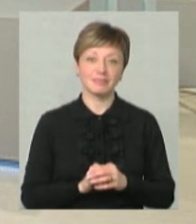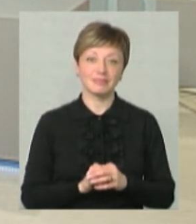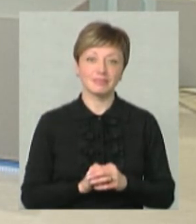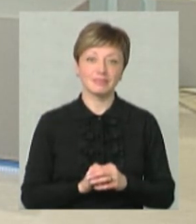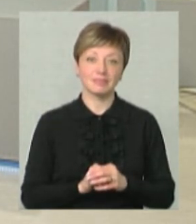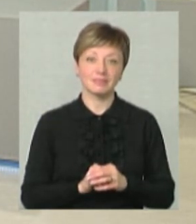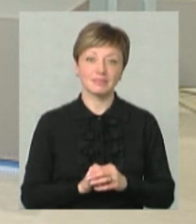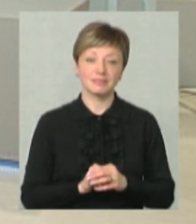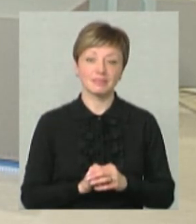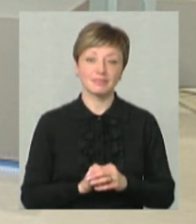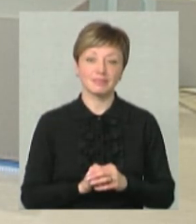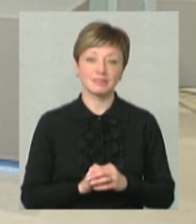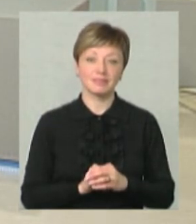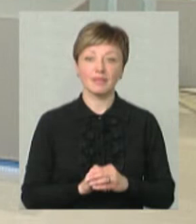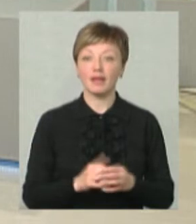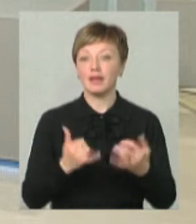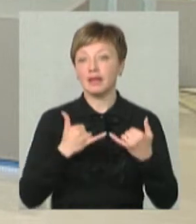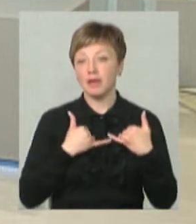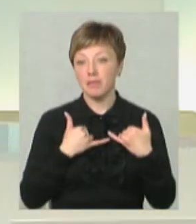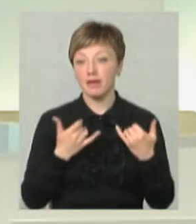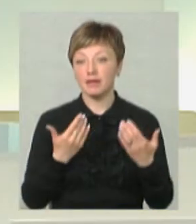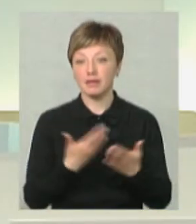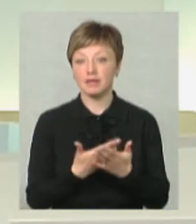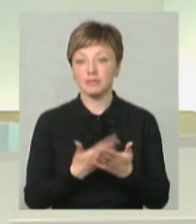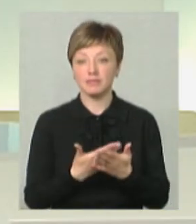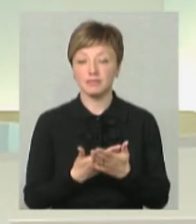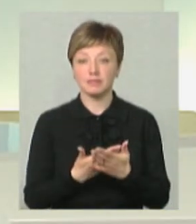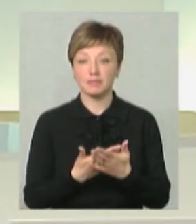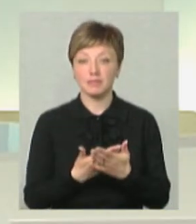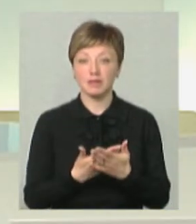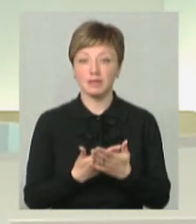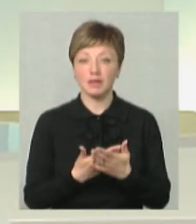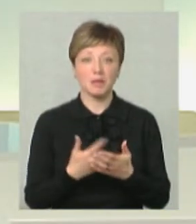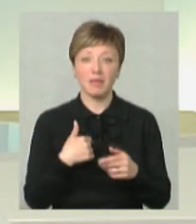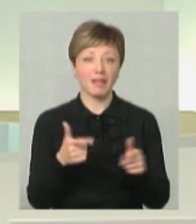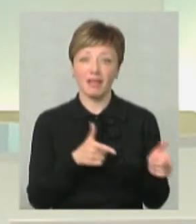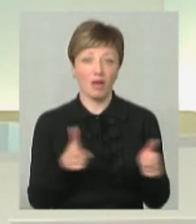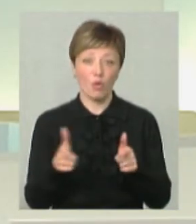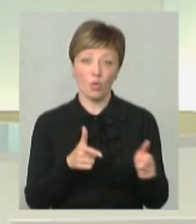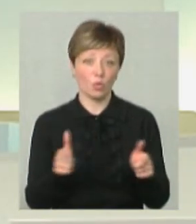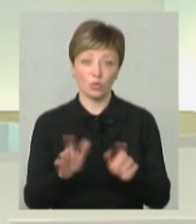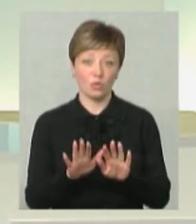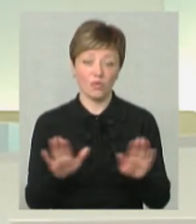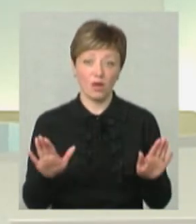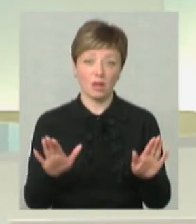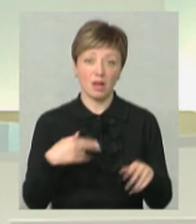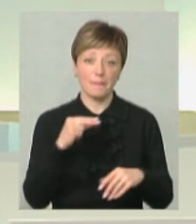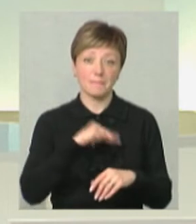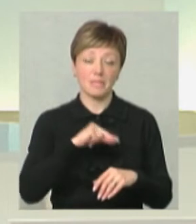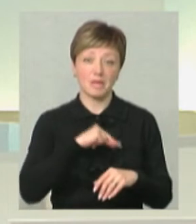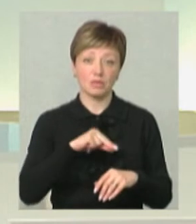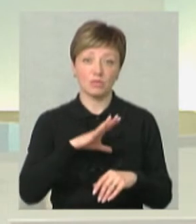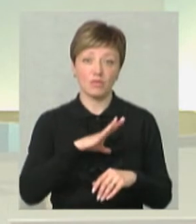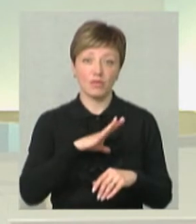як для мене, то вона була… Ну, просто я до неї не готувався. Я працював,